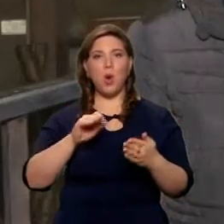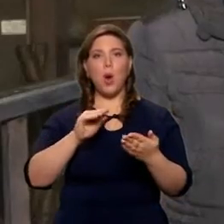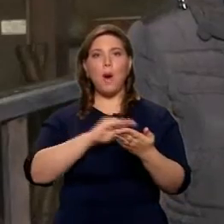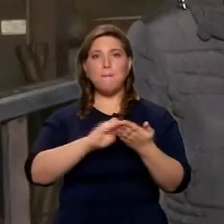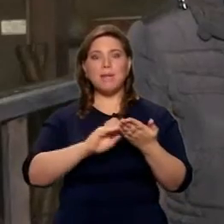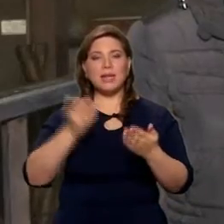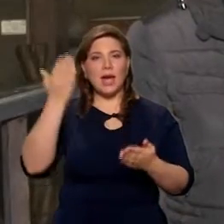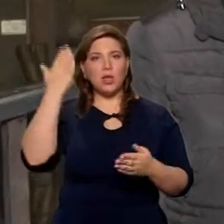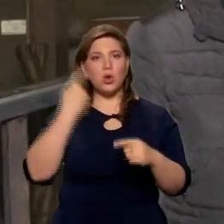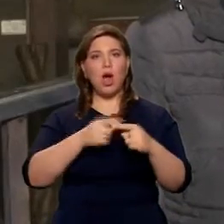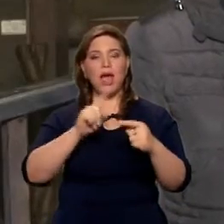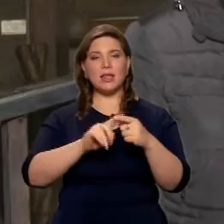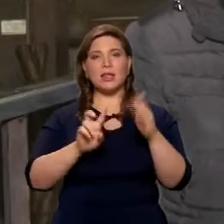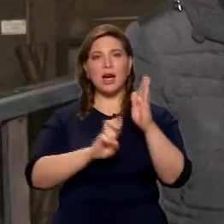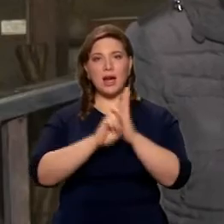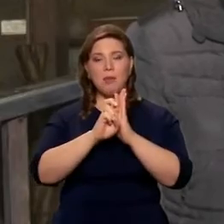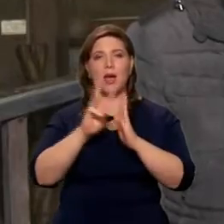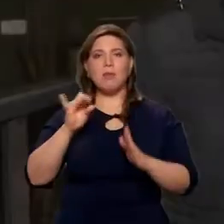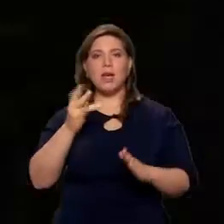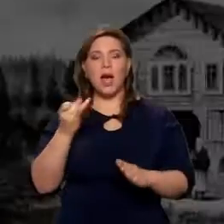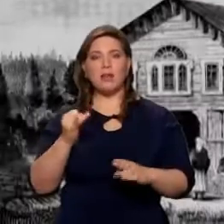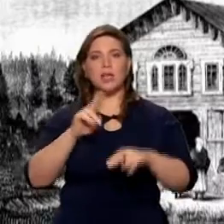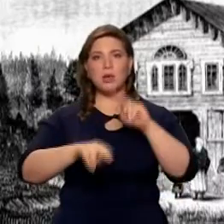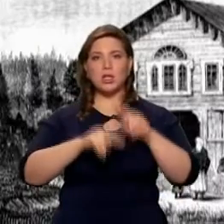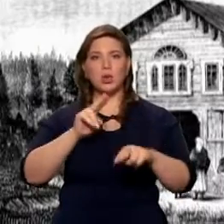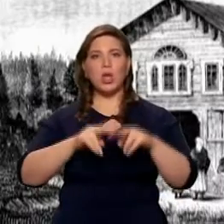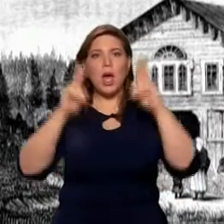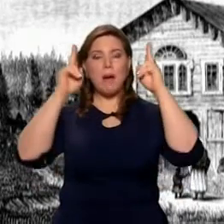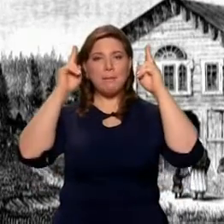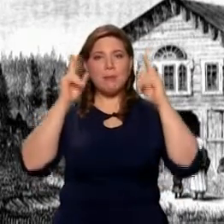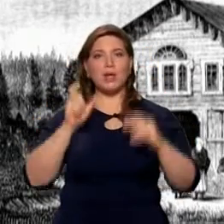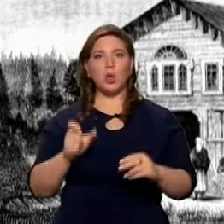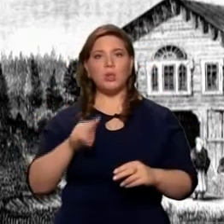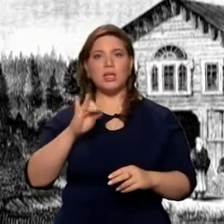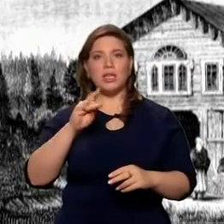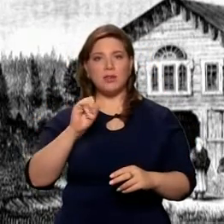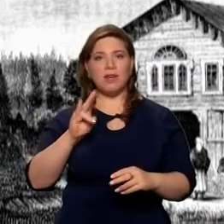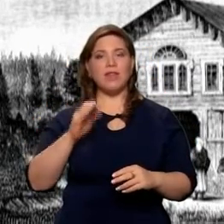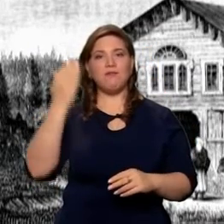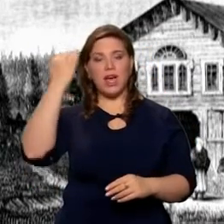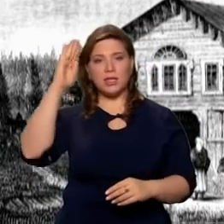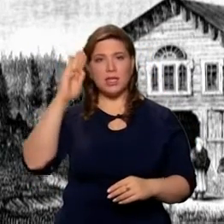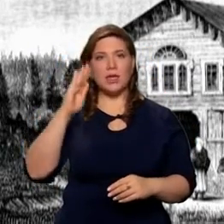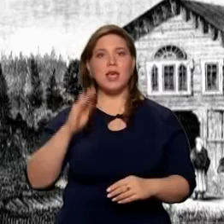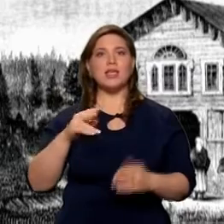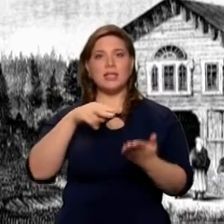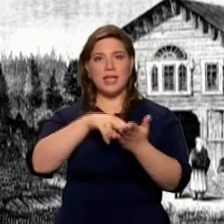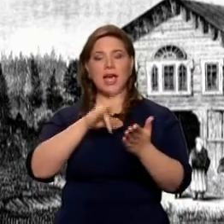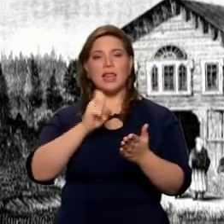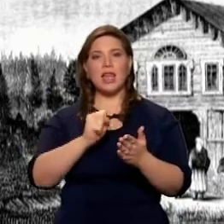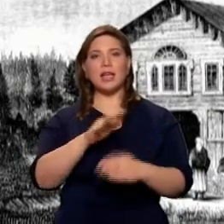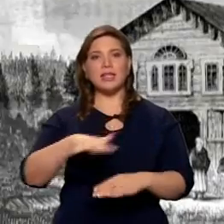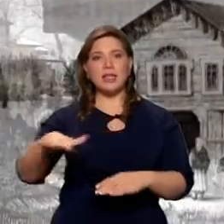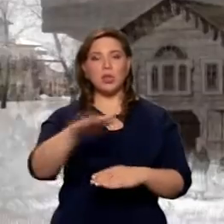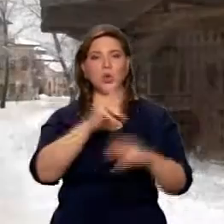этот храм вот Михайловский срубил преподобный Трифон Вятский. Вот он стоял на территории монастыря. Это была, вот,